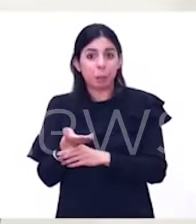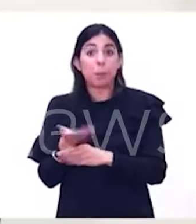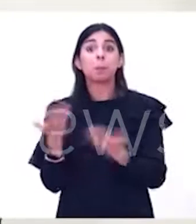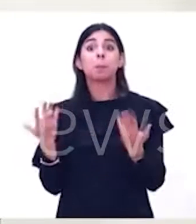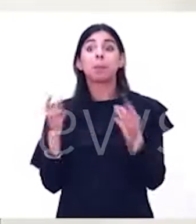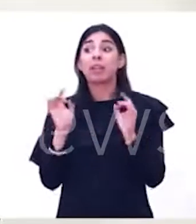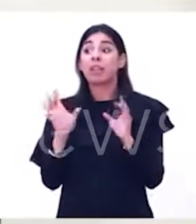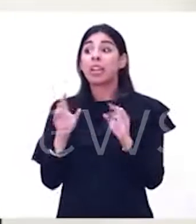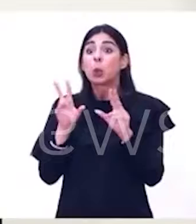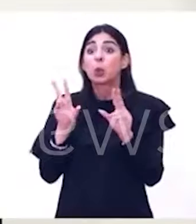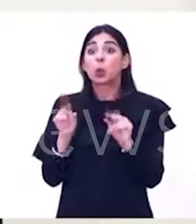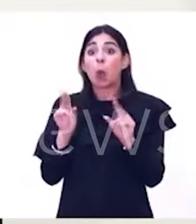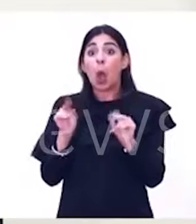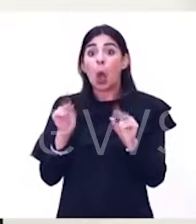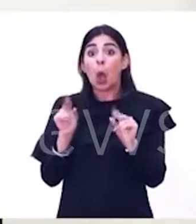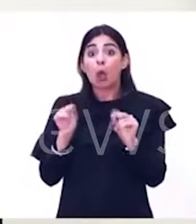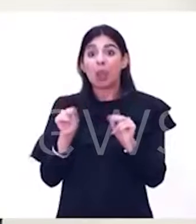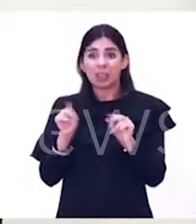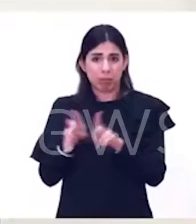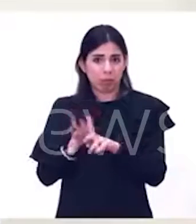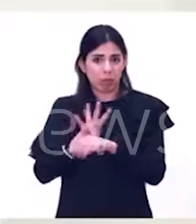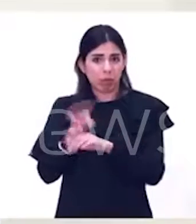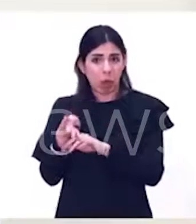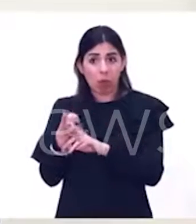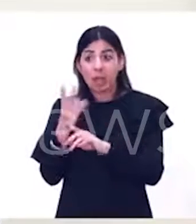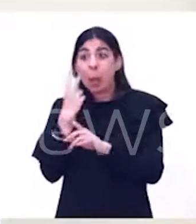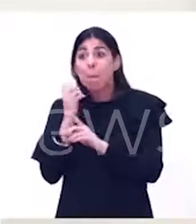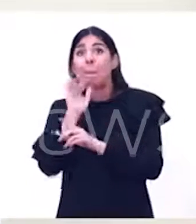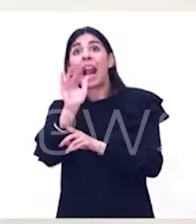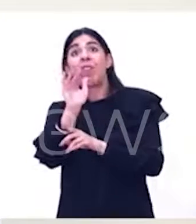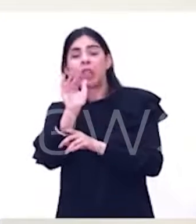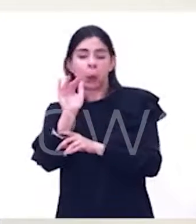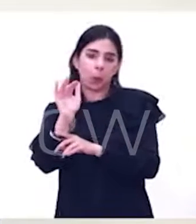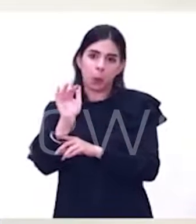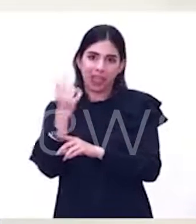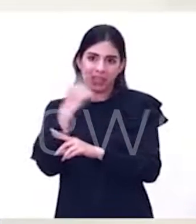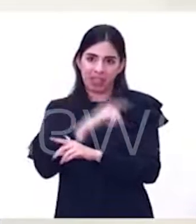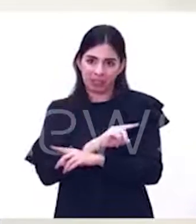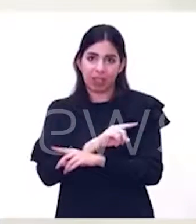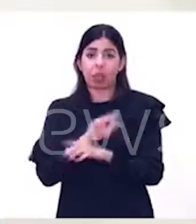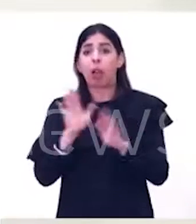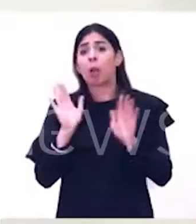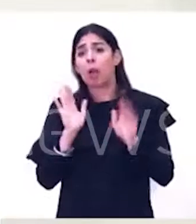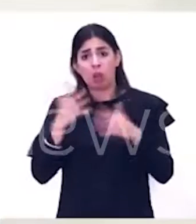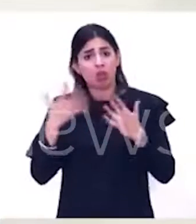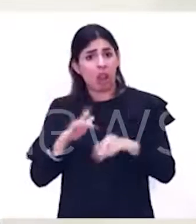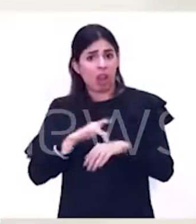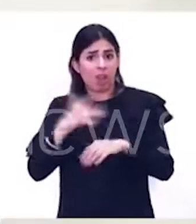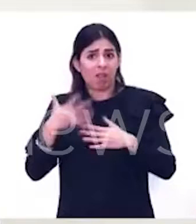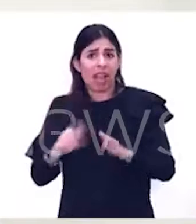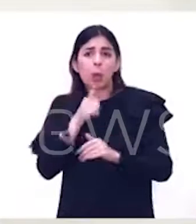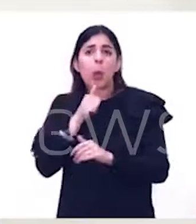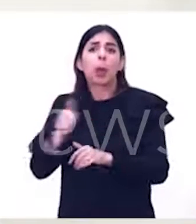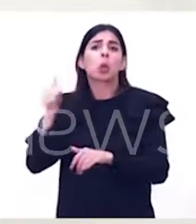nuovi non si possano mai fare previsioni, è vero pure che però abbiamo l'esperienza dello scorso anno,